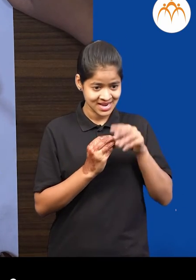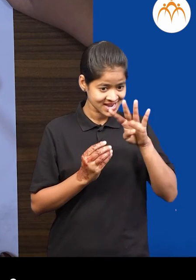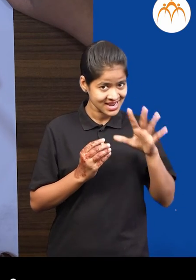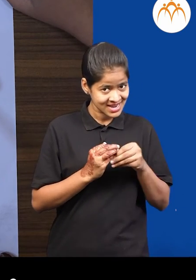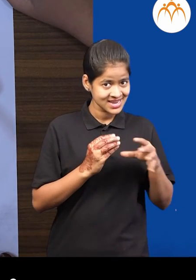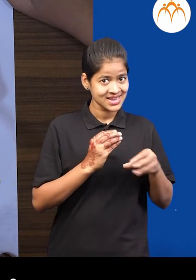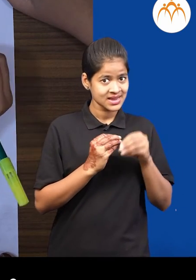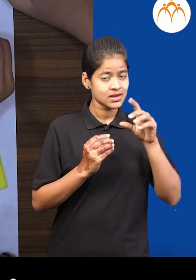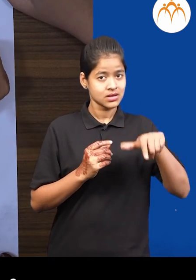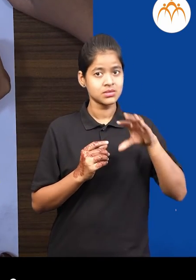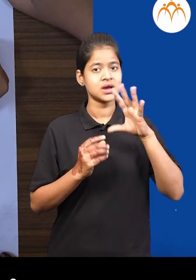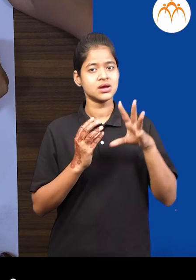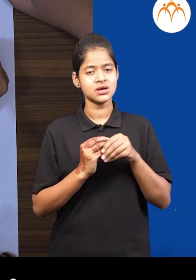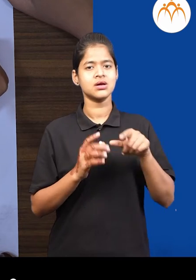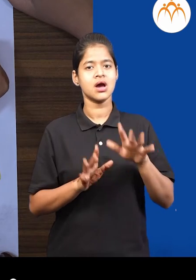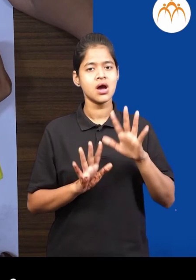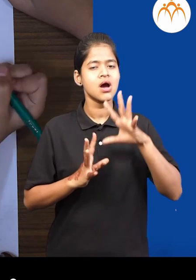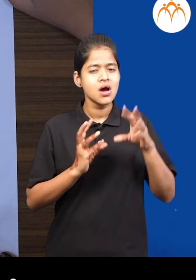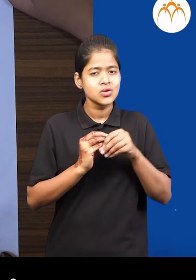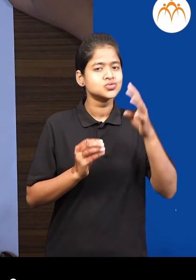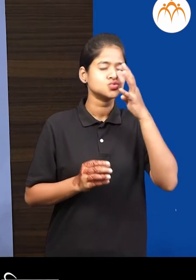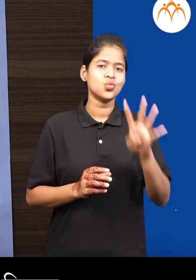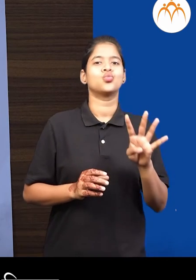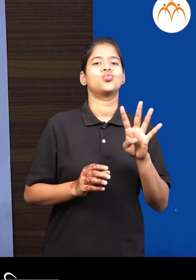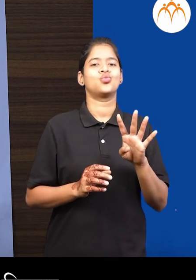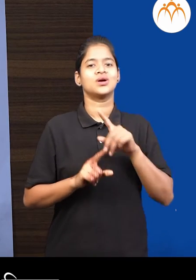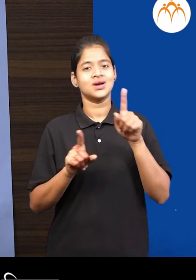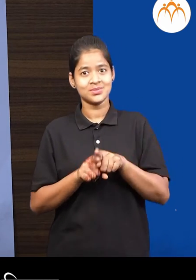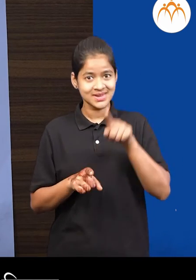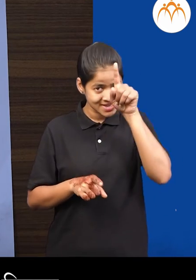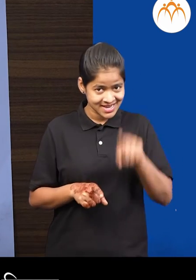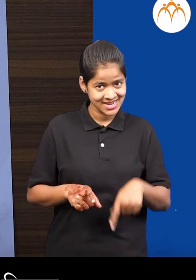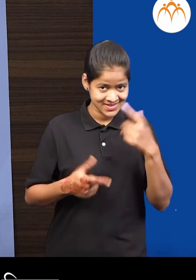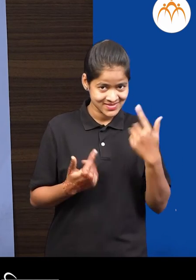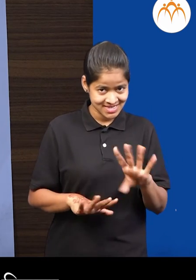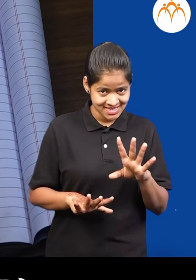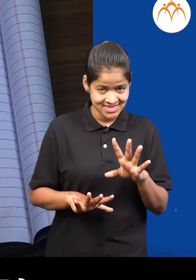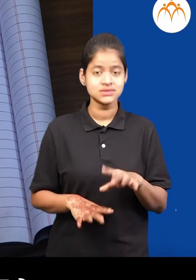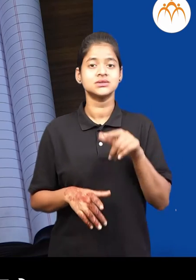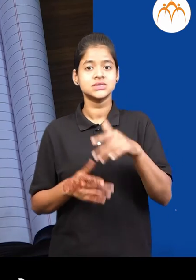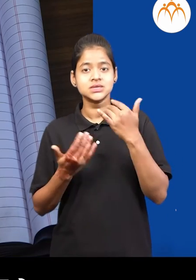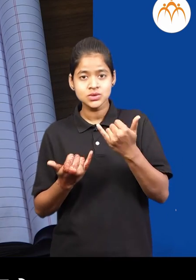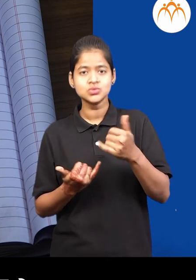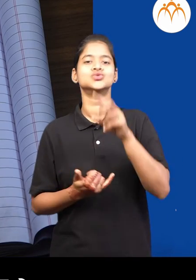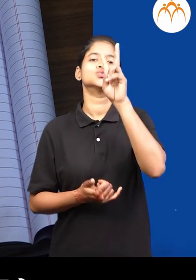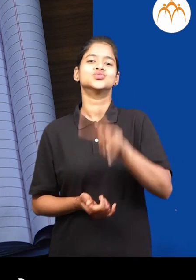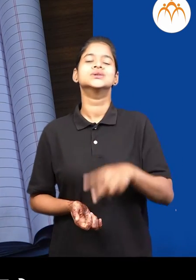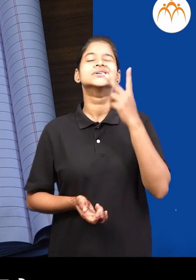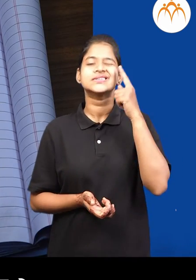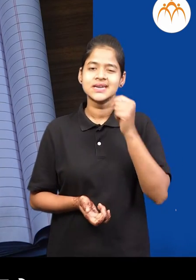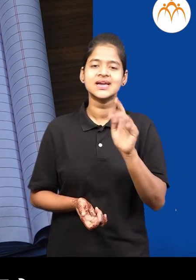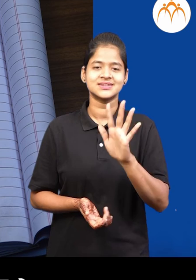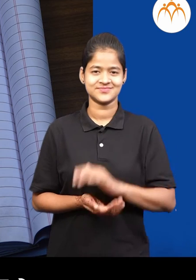चार, पाच, सहा, साथ, आठ अणी मगनो आता अपन दोन अंकी संख्या शिकोया संख्या 13,